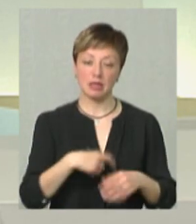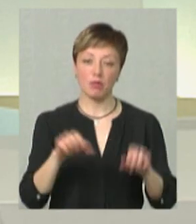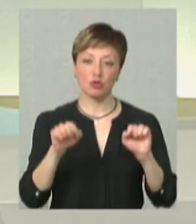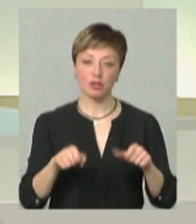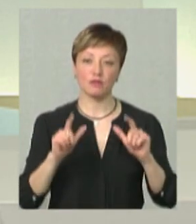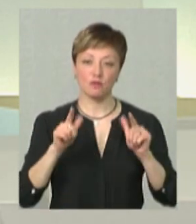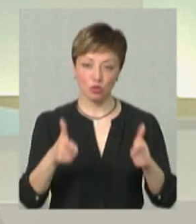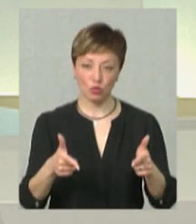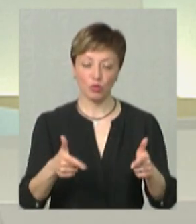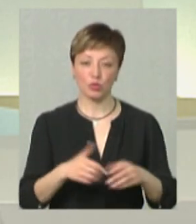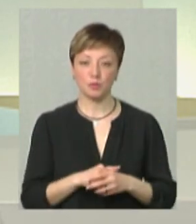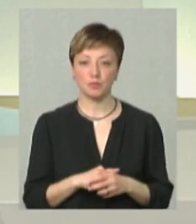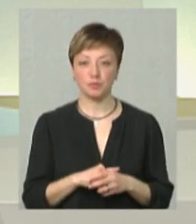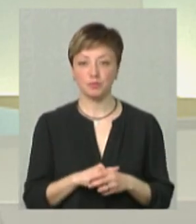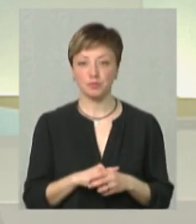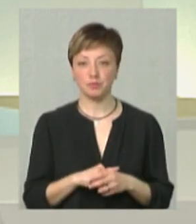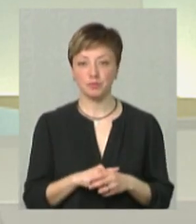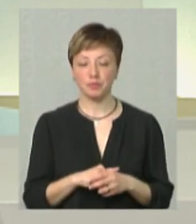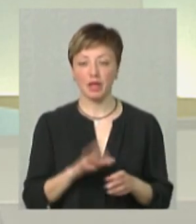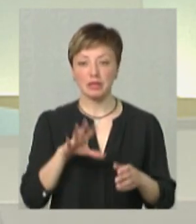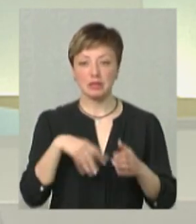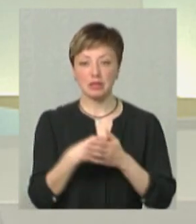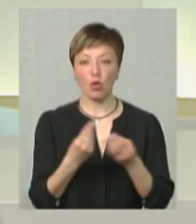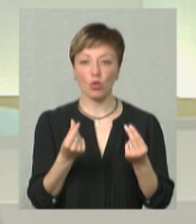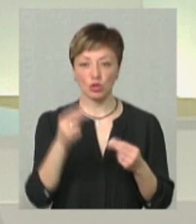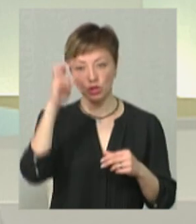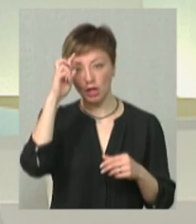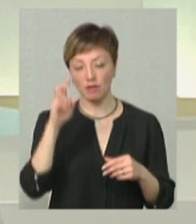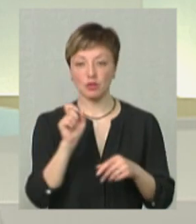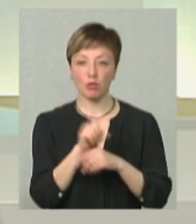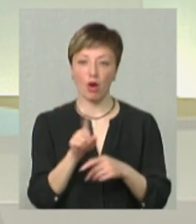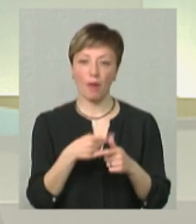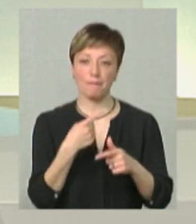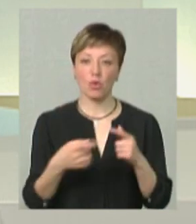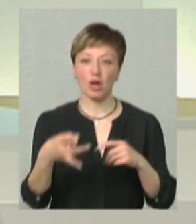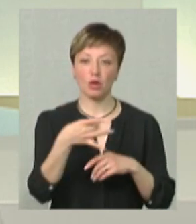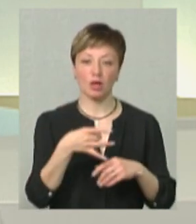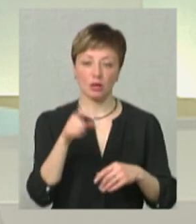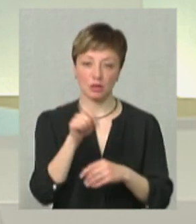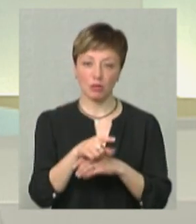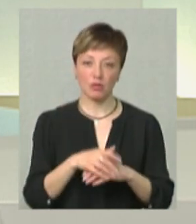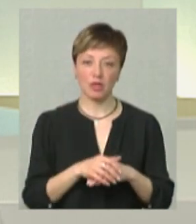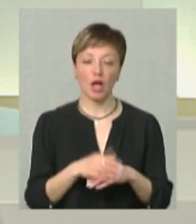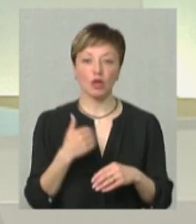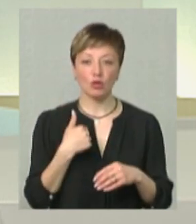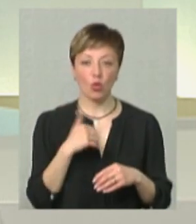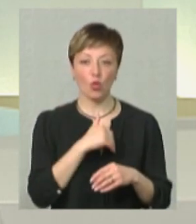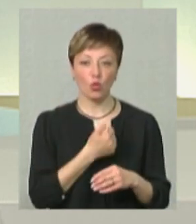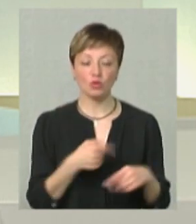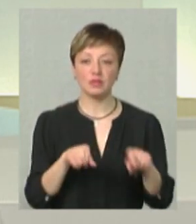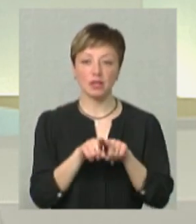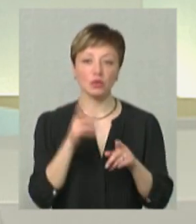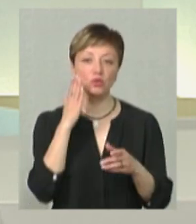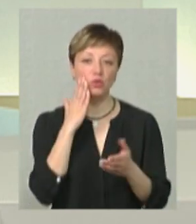можливість навчання за кошти або державного замовлення, або регіонального замовлення. Тому я хочу все-таки